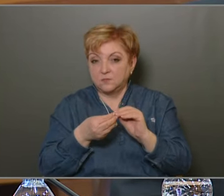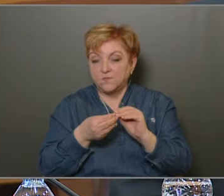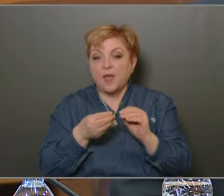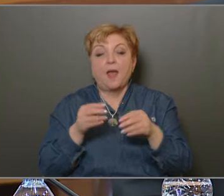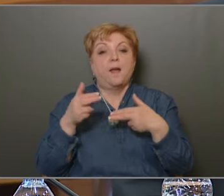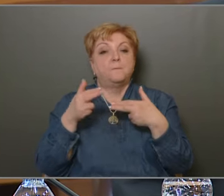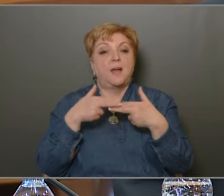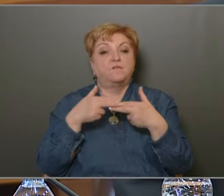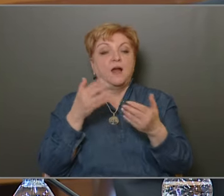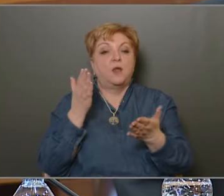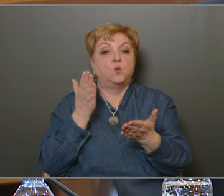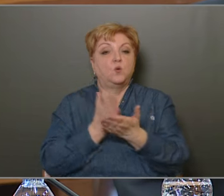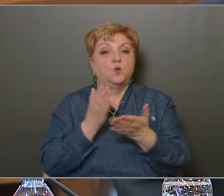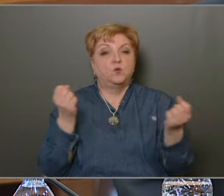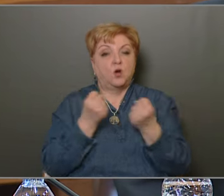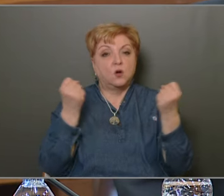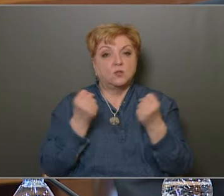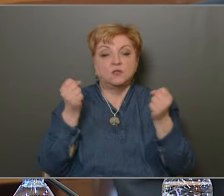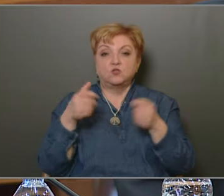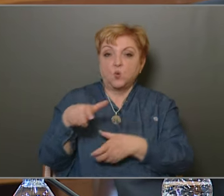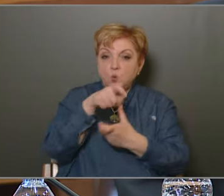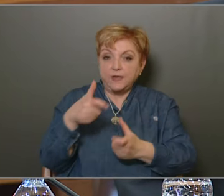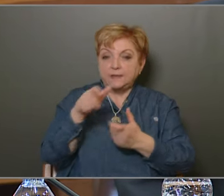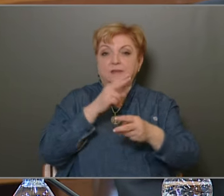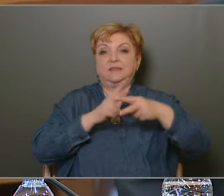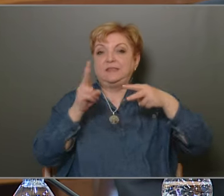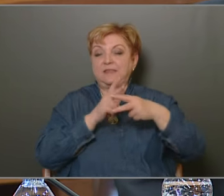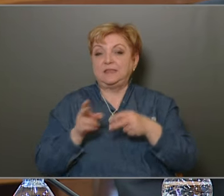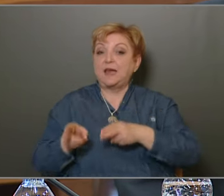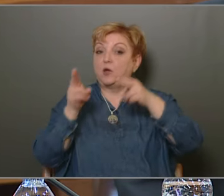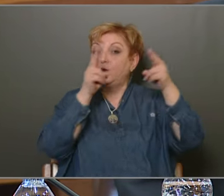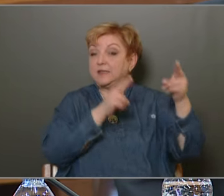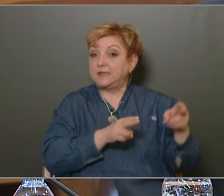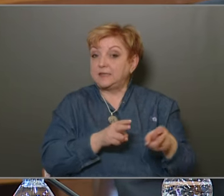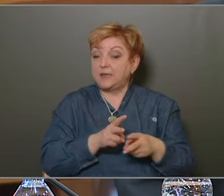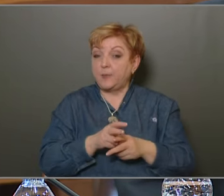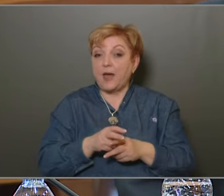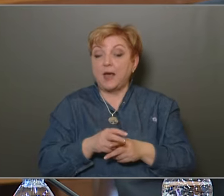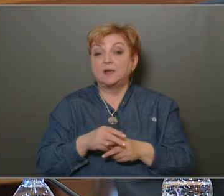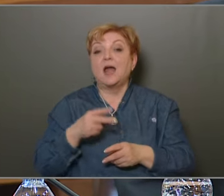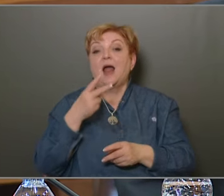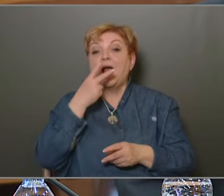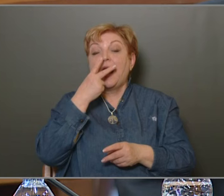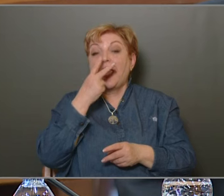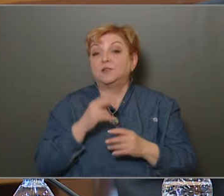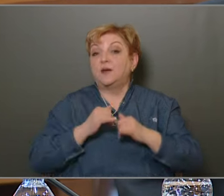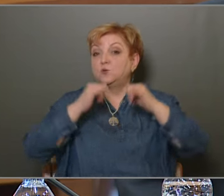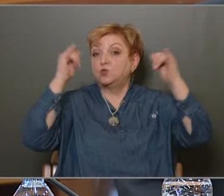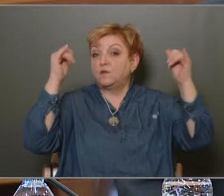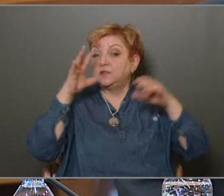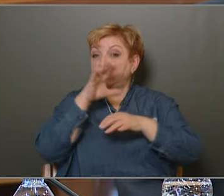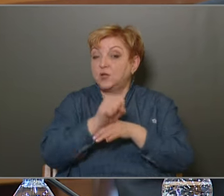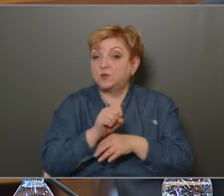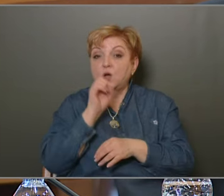megfelelő gyakorisággal ürít, tisztít. Főleg ennek következtében a látványos javulást